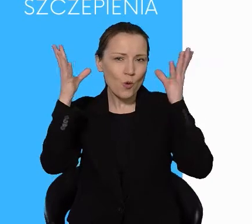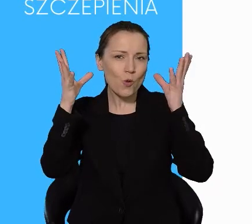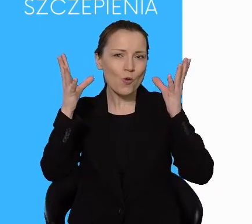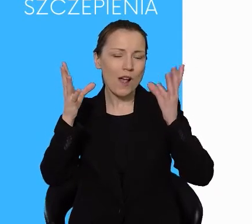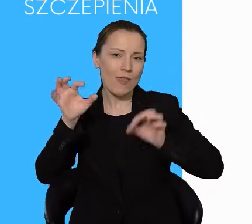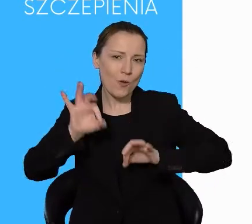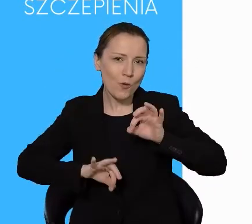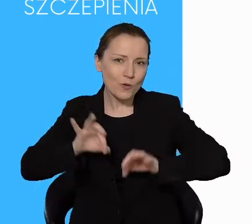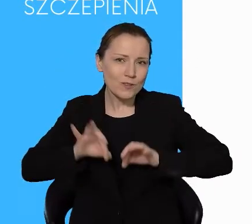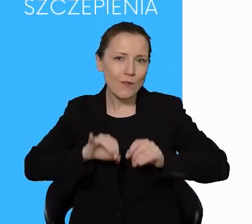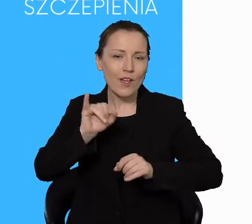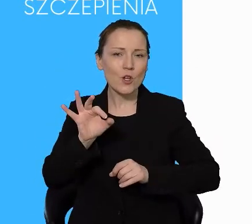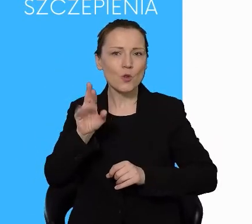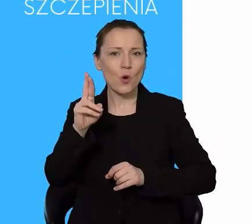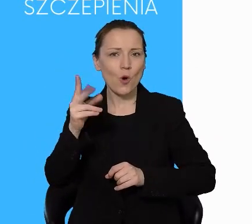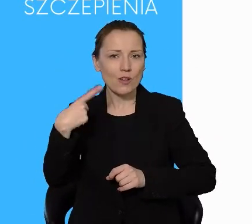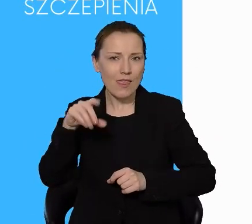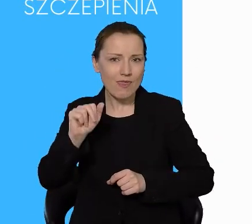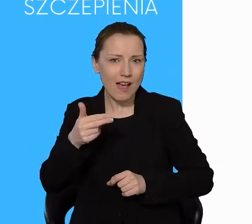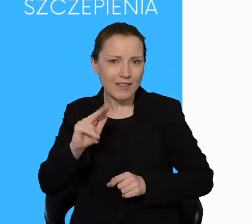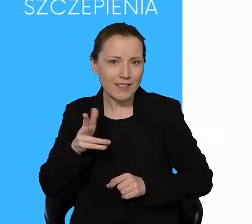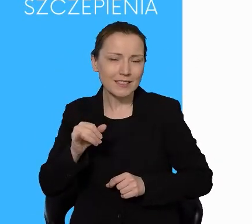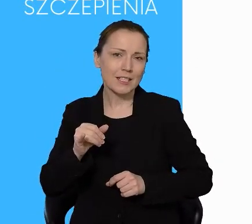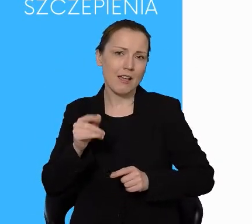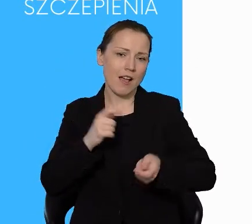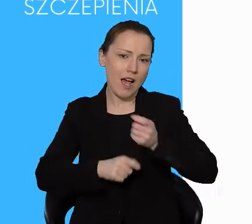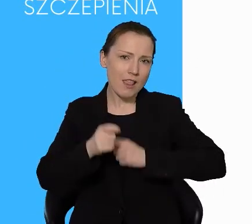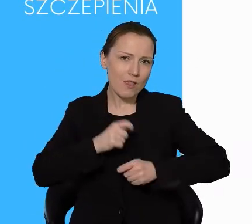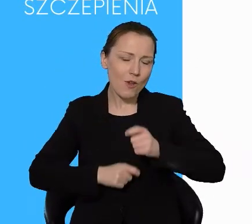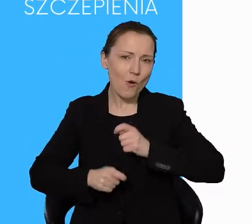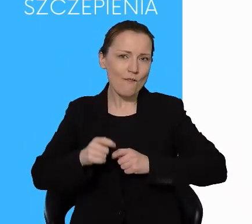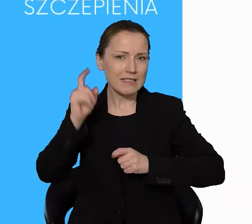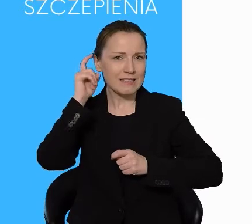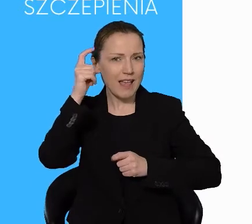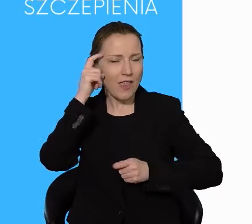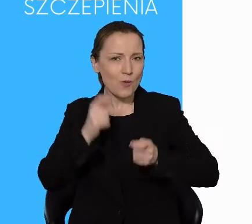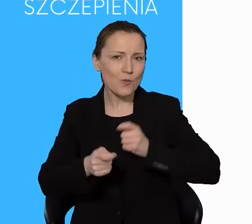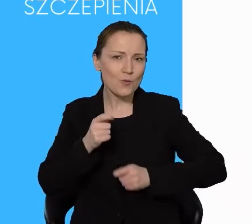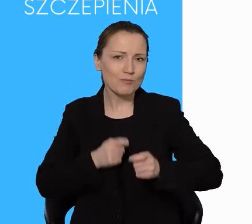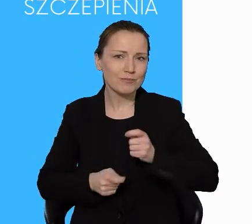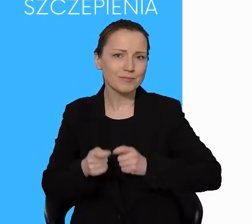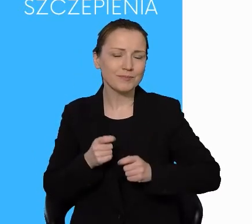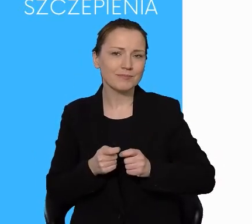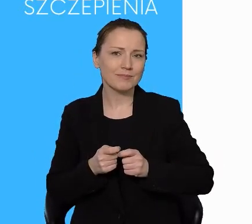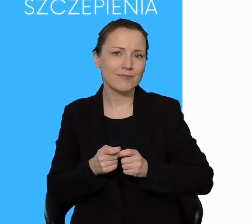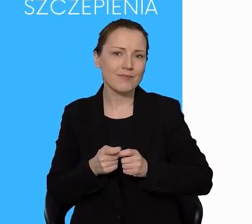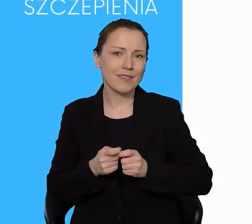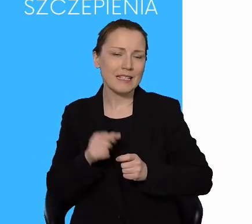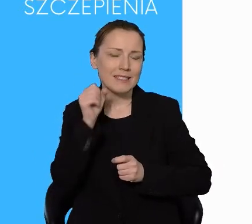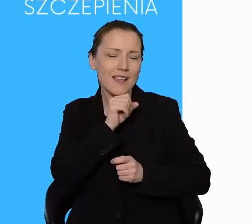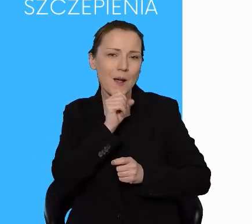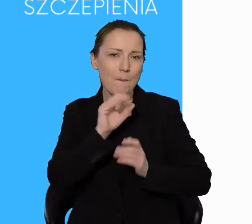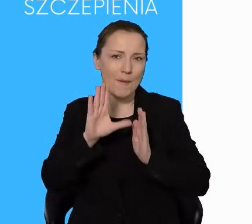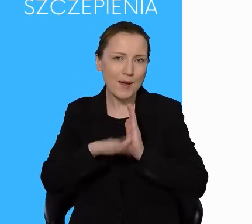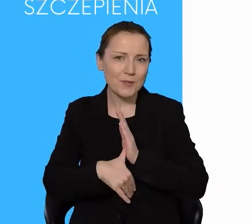punkty szczepień, one pojawiły się w wielu miejscach, galeriach handlowych, na terenie Starówki,